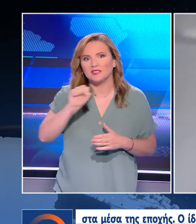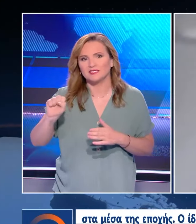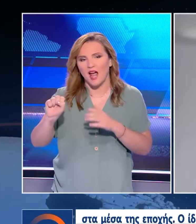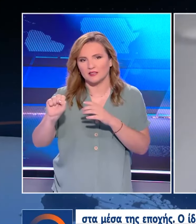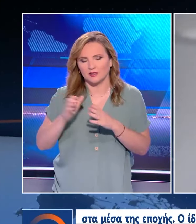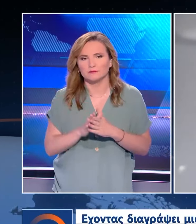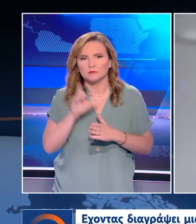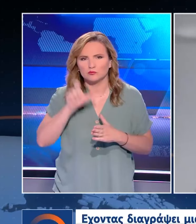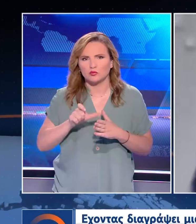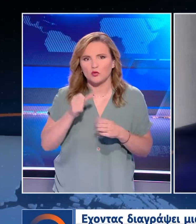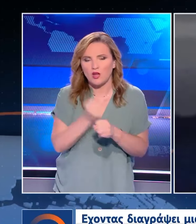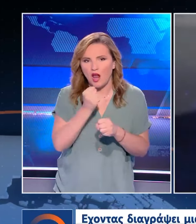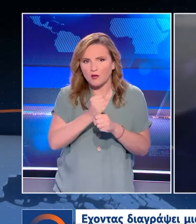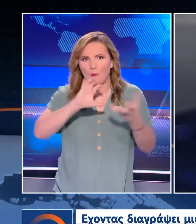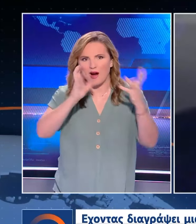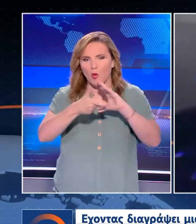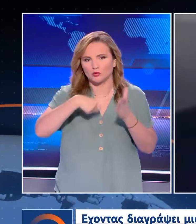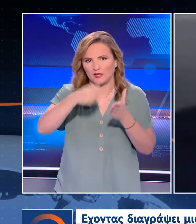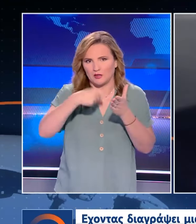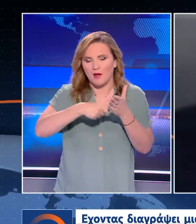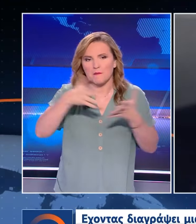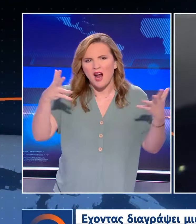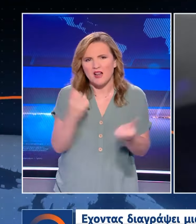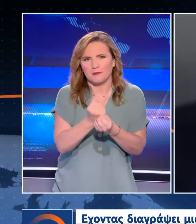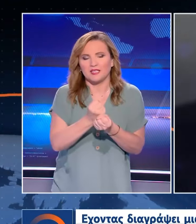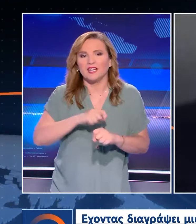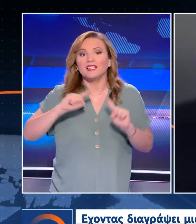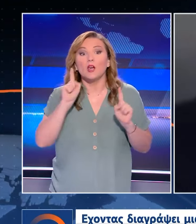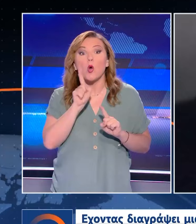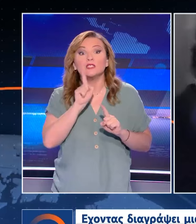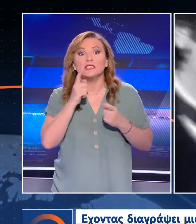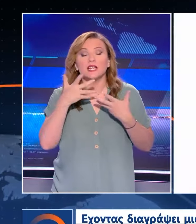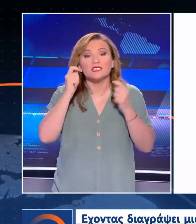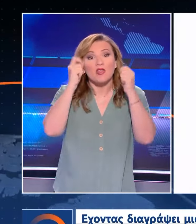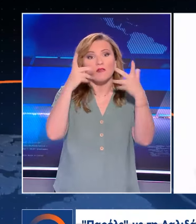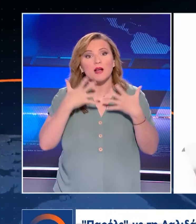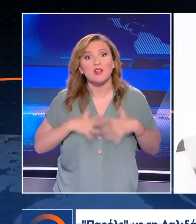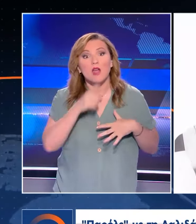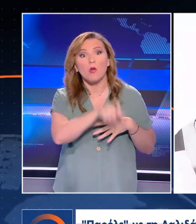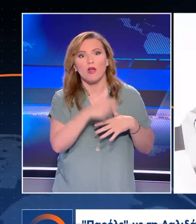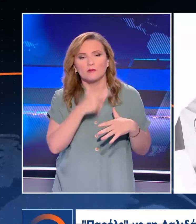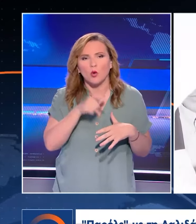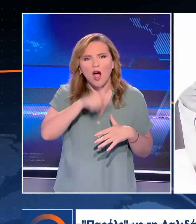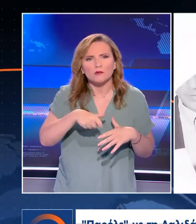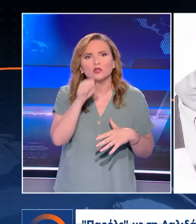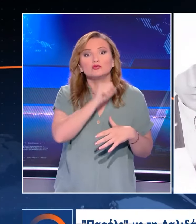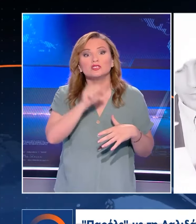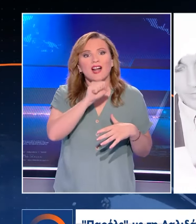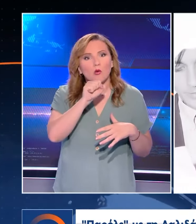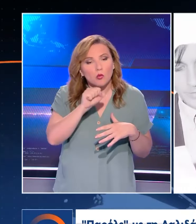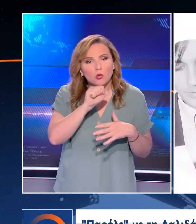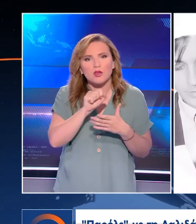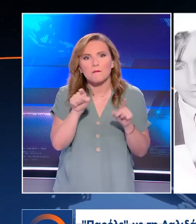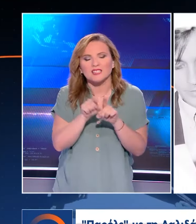Έχοντας διαγράψει μια μοναδική πορεία στον παγκόσμιο κινηματογράφο, αλλά και στις γενικές καρδιές, ο Αλέν Τελόν θα βγάλει το τραγώδι «Παρόλε με τη Δαλυδά», ένα κομμάτι που